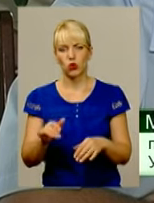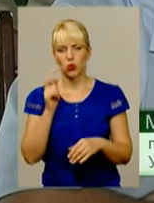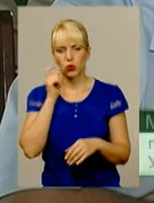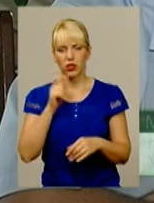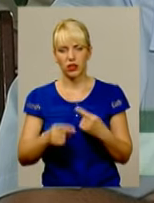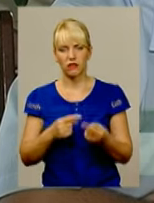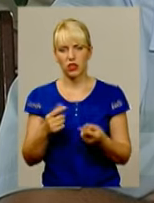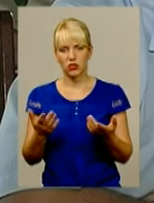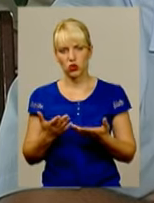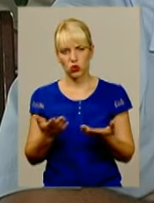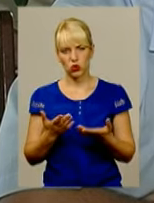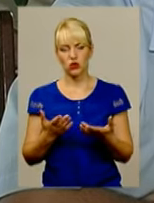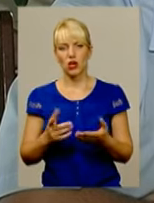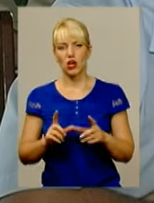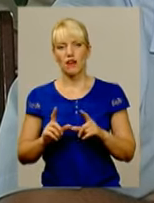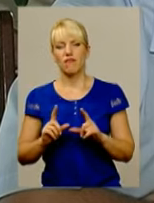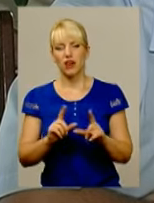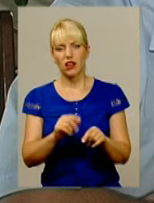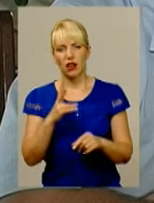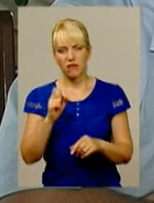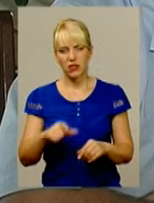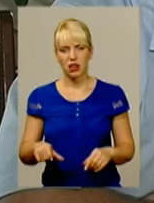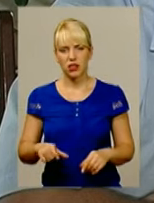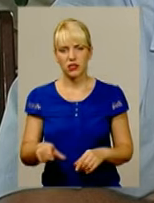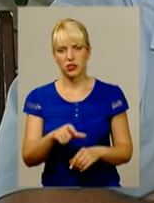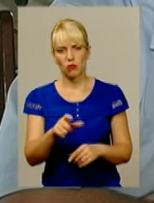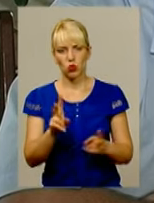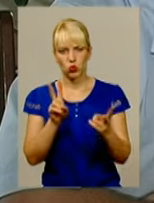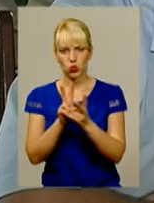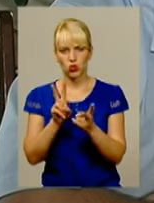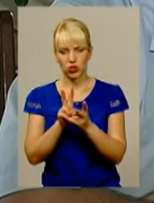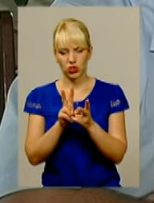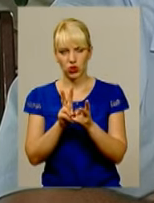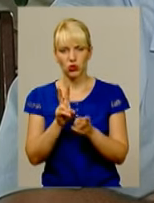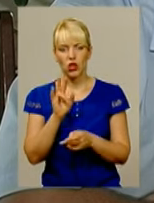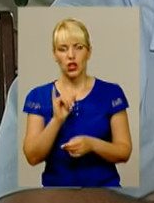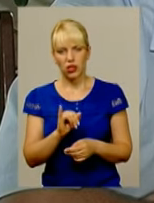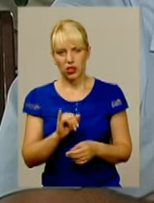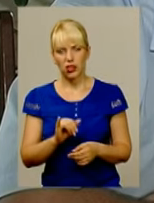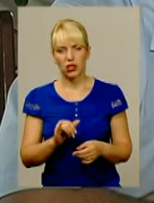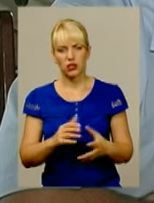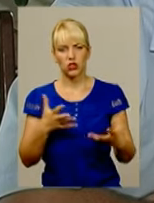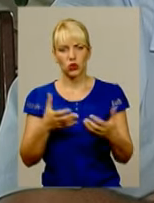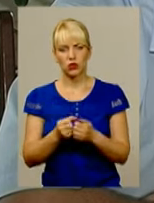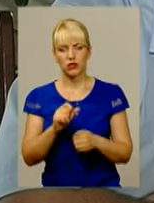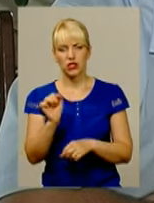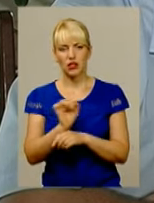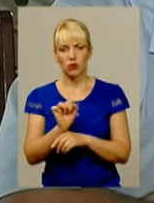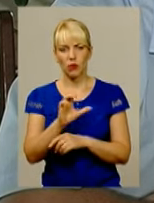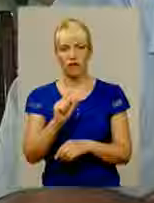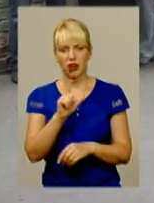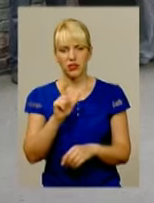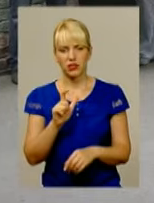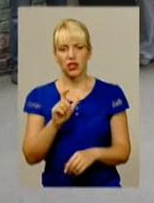виїхав на смугу зустрічну руху, де допустив зіткнення з автомобілі «ВАЗ-21063».